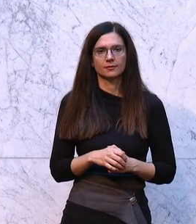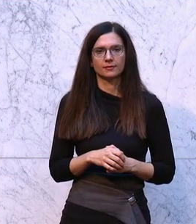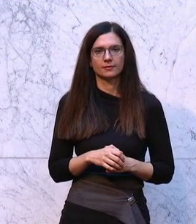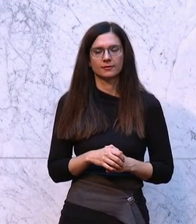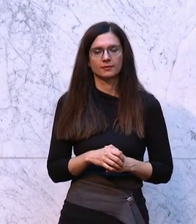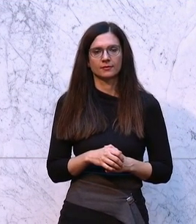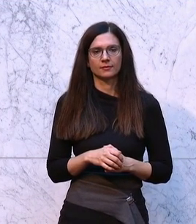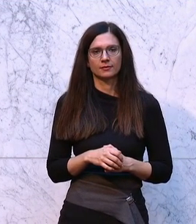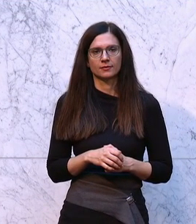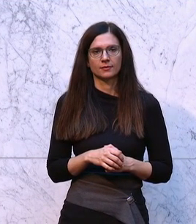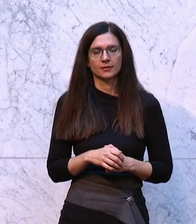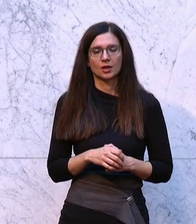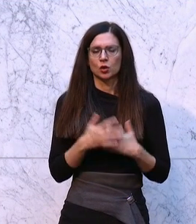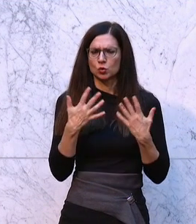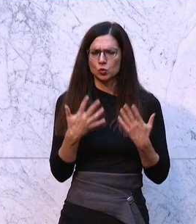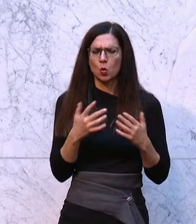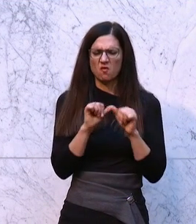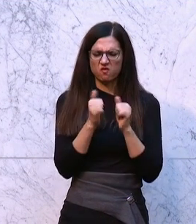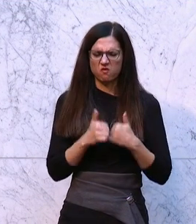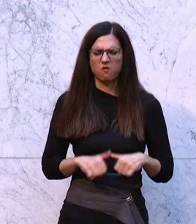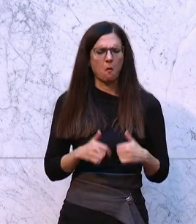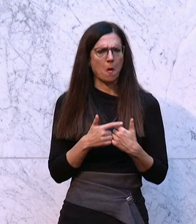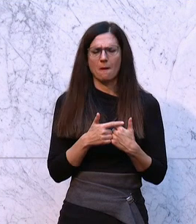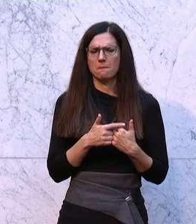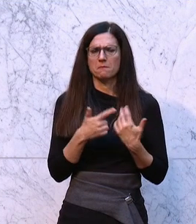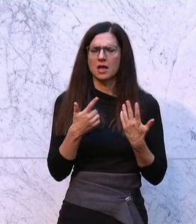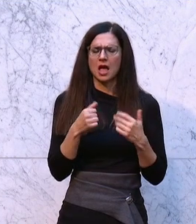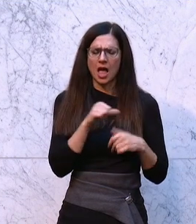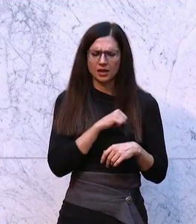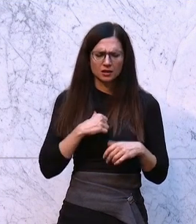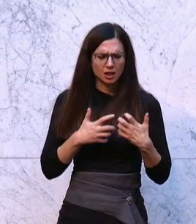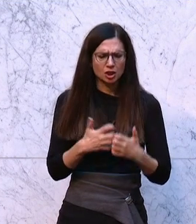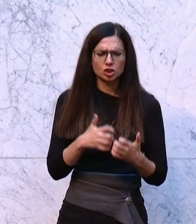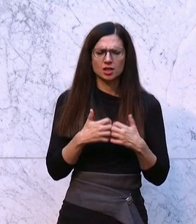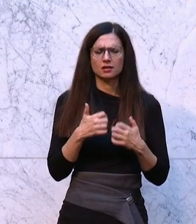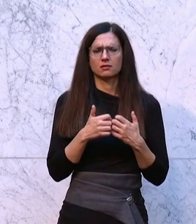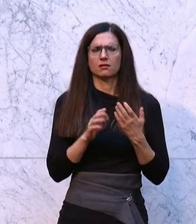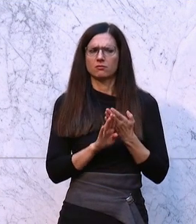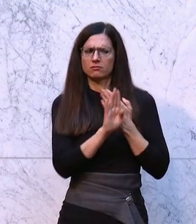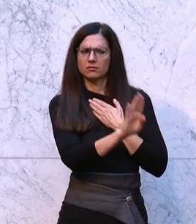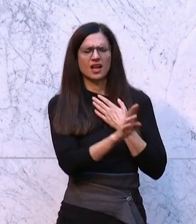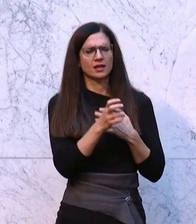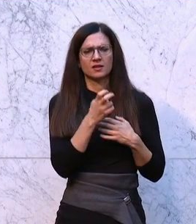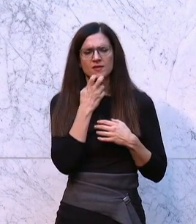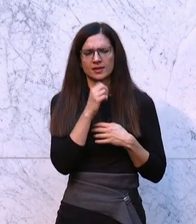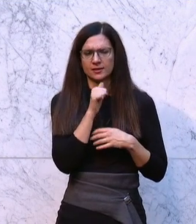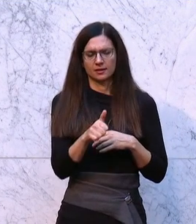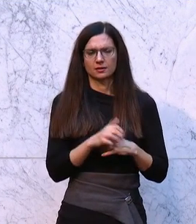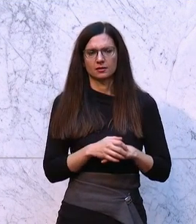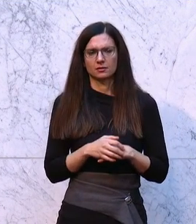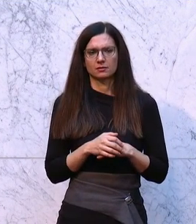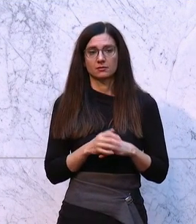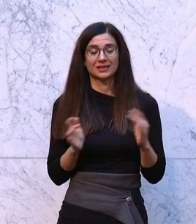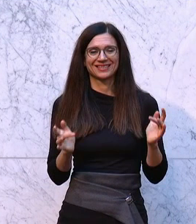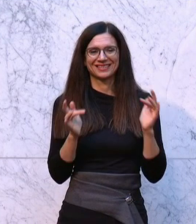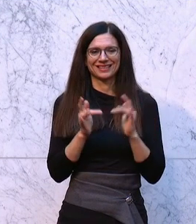grundsätzlich gegen diese Tendenz der Demontage der eigenen Geschichte, der ständigen Distanzierung, gegen